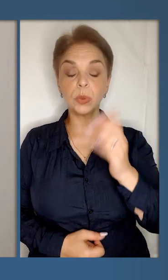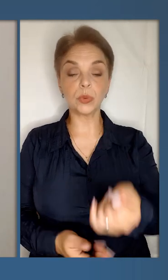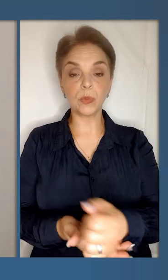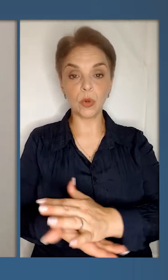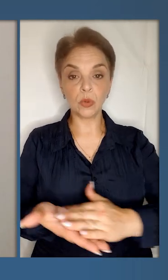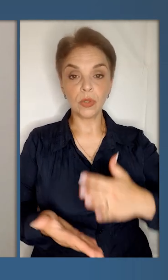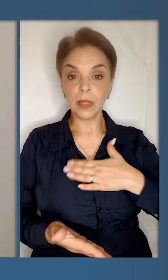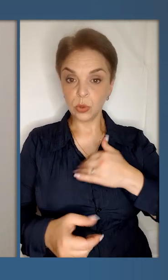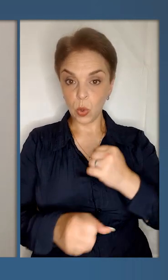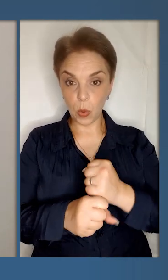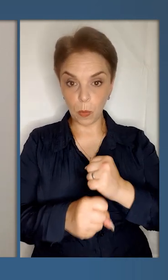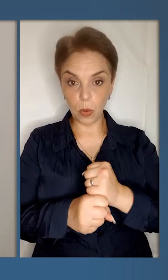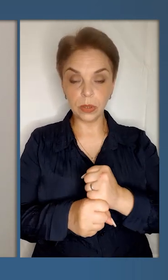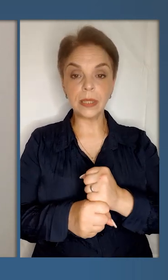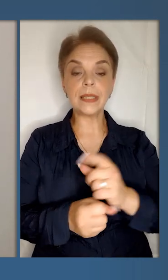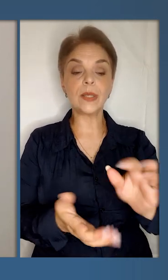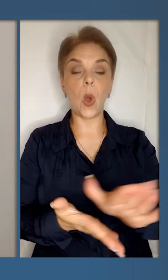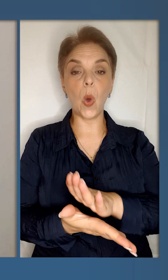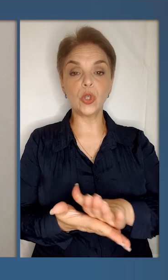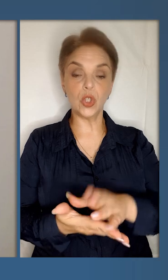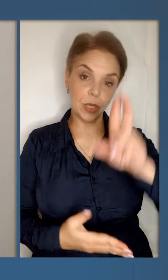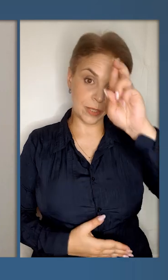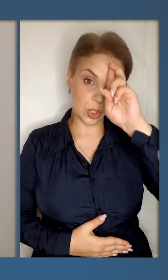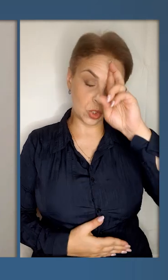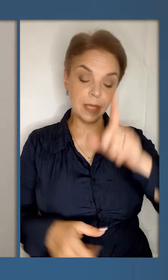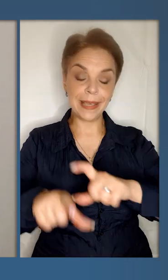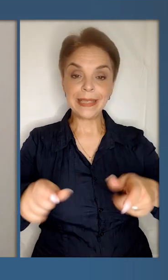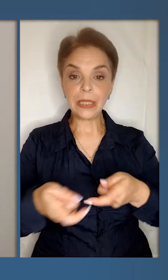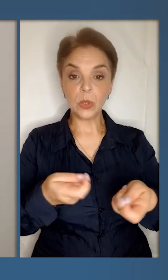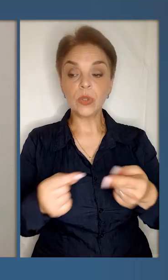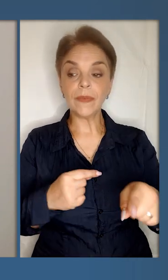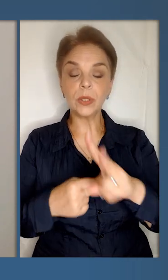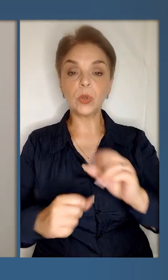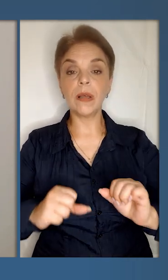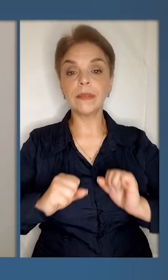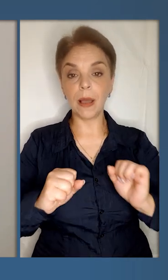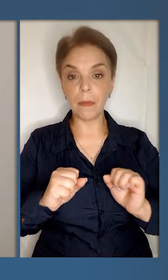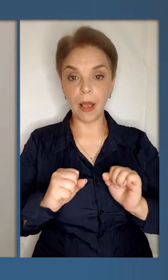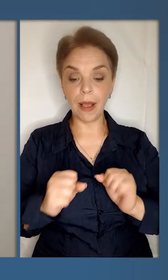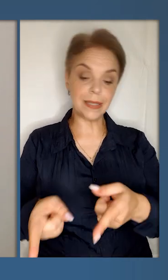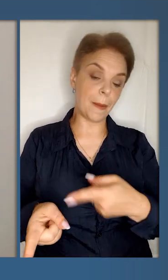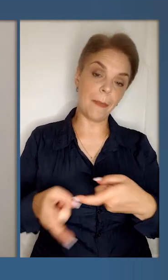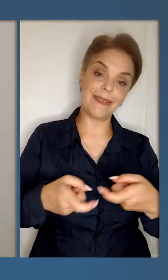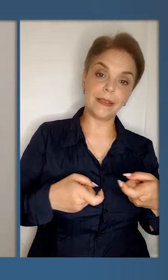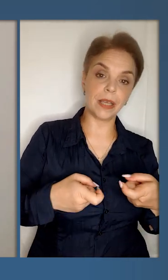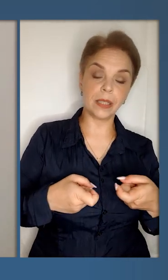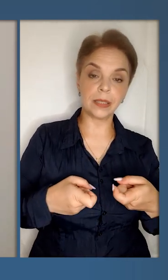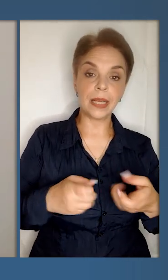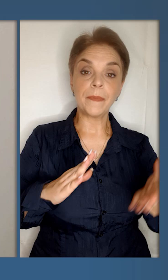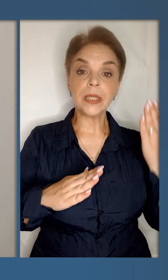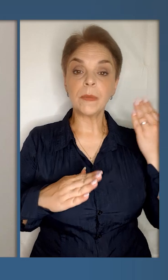Наступного тижня буде продовження нашої роботи з очищення державних інституцій від тих, хто намагався